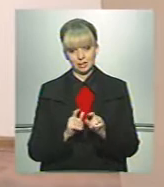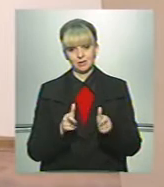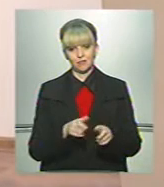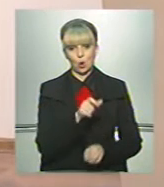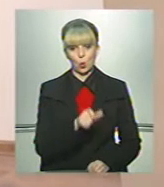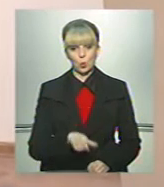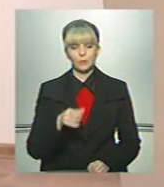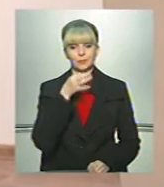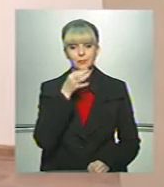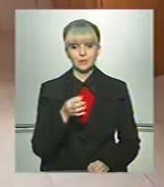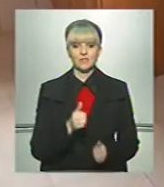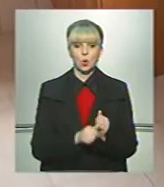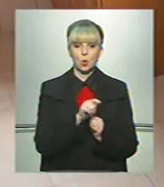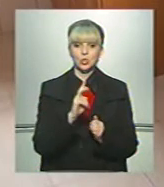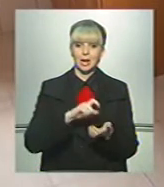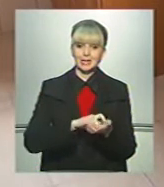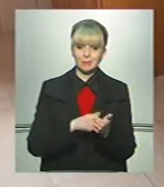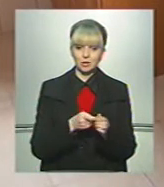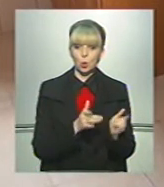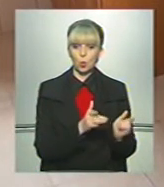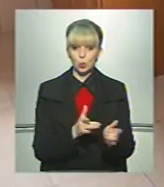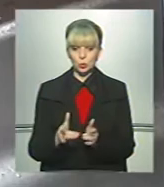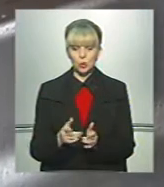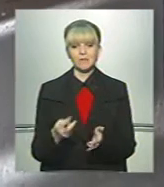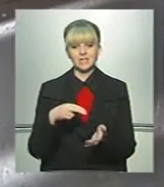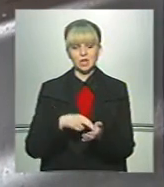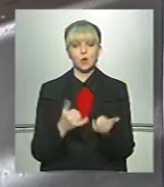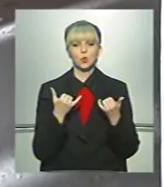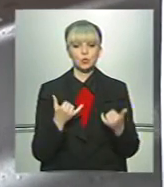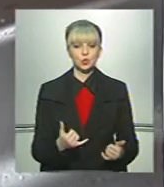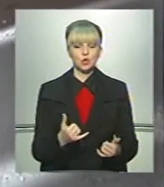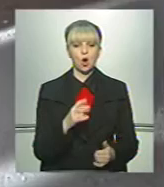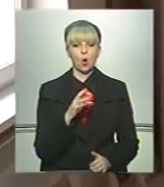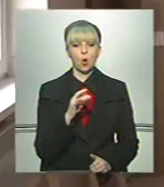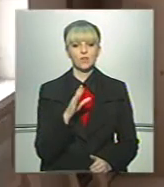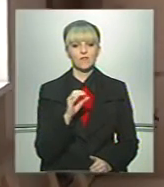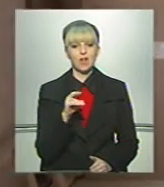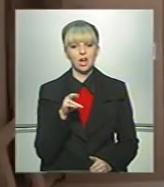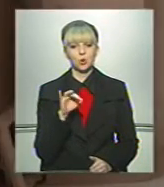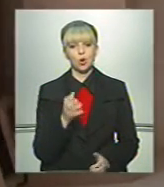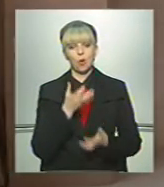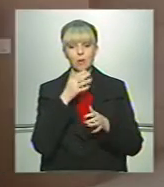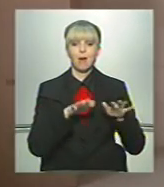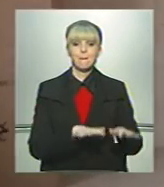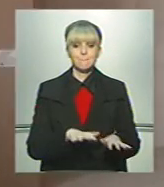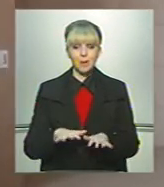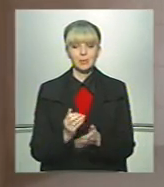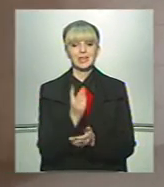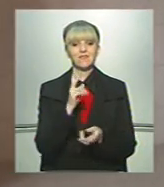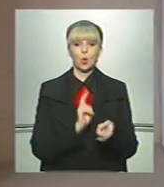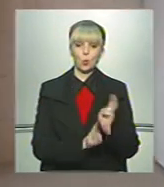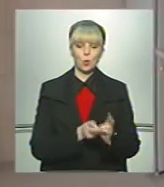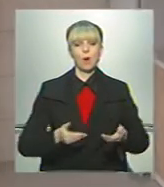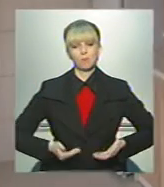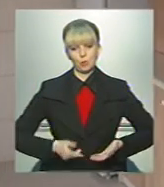Зазначимо, що в кожній кімнаті цього гуртожитку встановлені сучасні конвектори обігрівачі, меблі, є дві кухні,